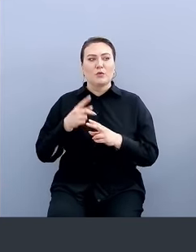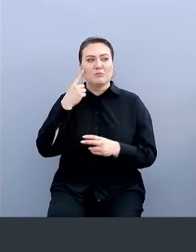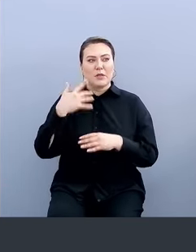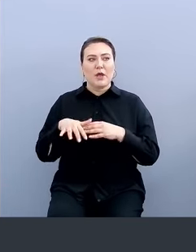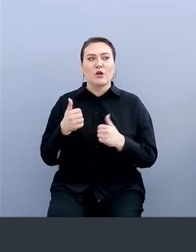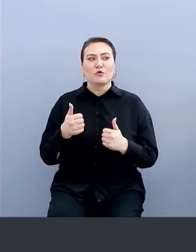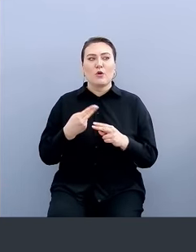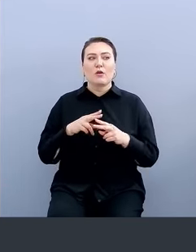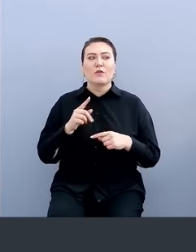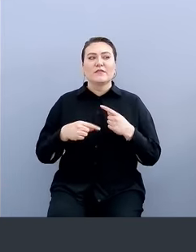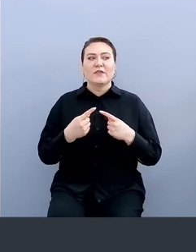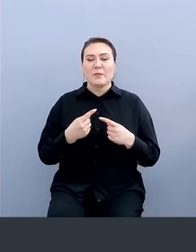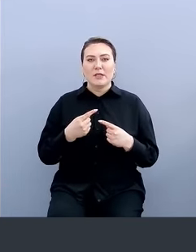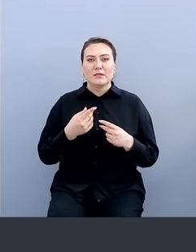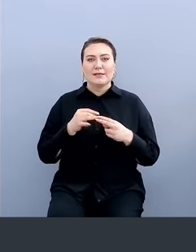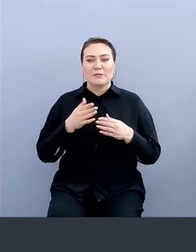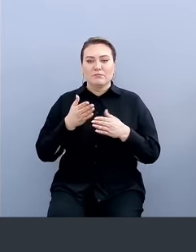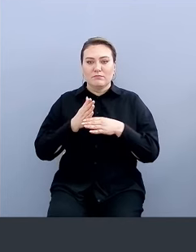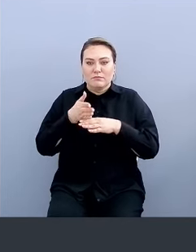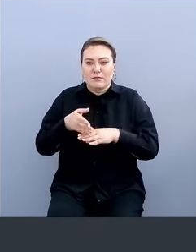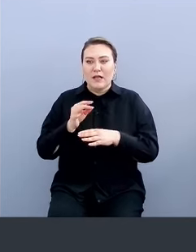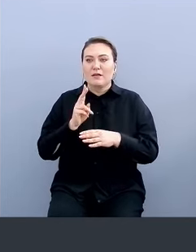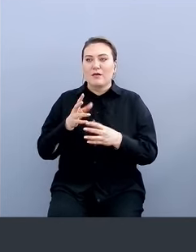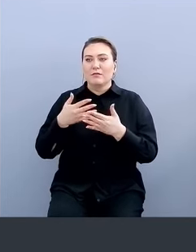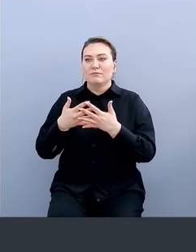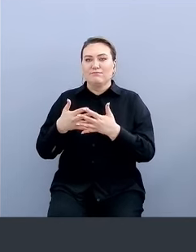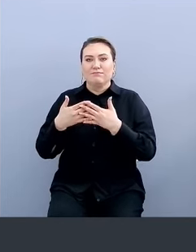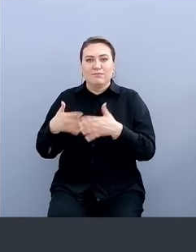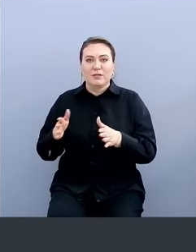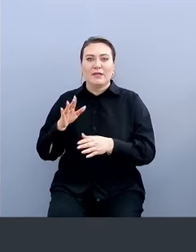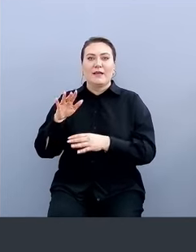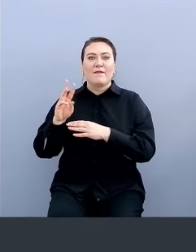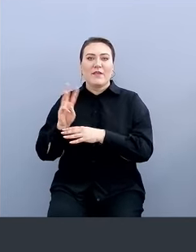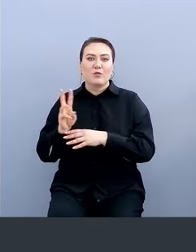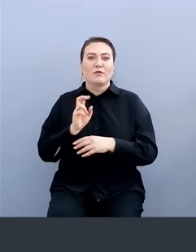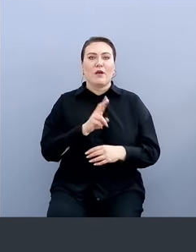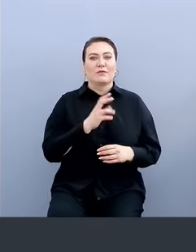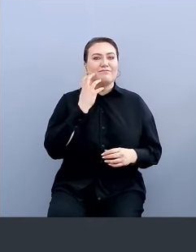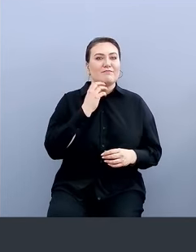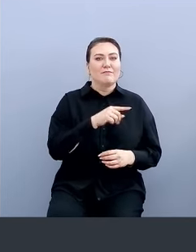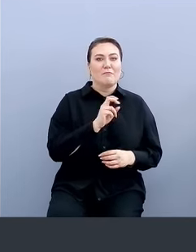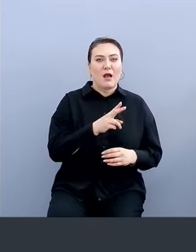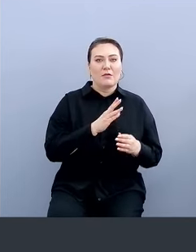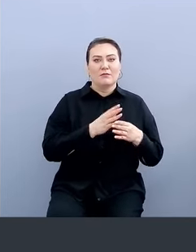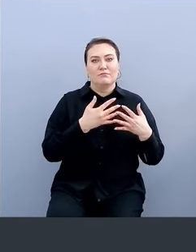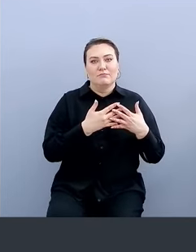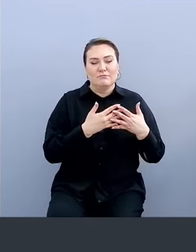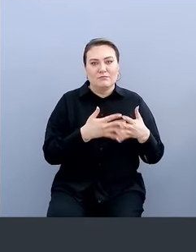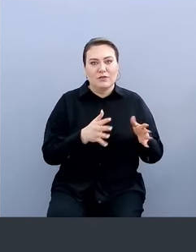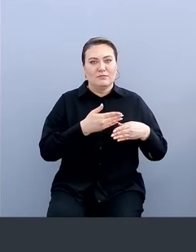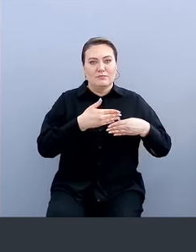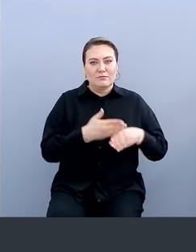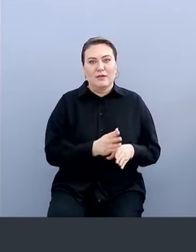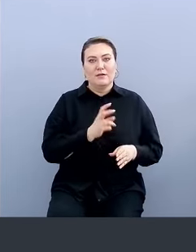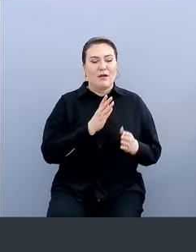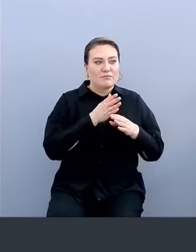как в современности пробивают и Винду, и Mac, соответственно, и знает, куда смотреть, где закрепляются и как это логируется. То есть на